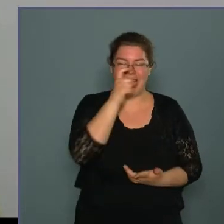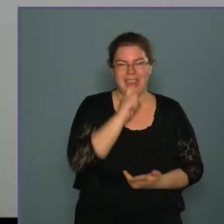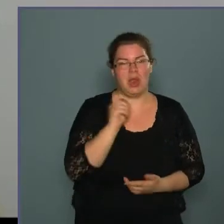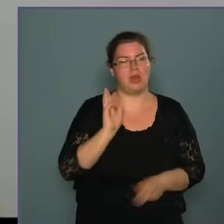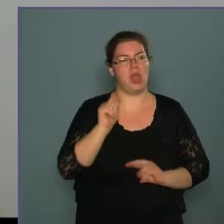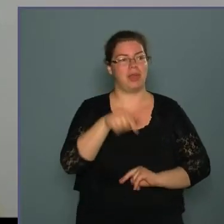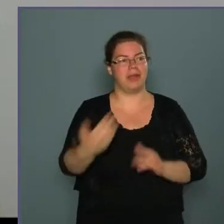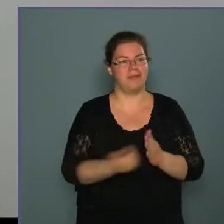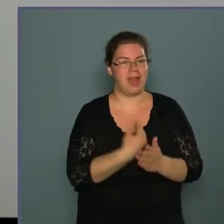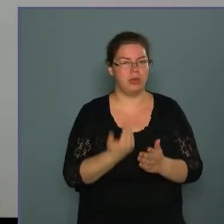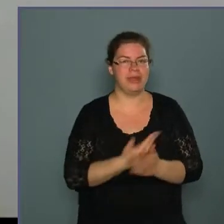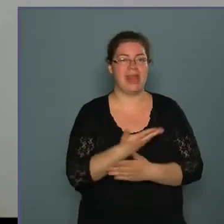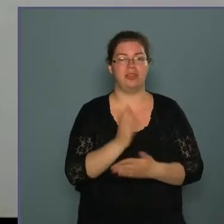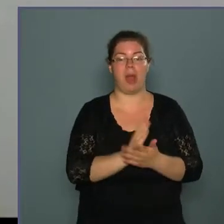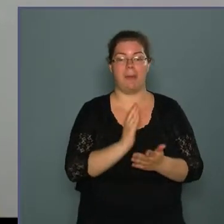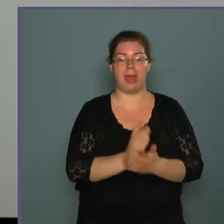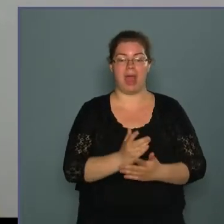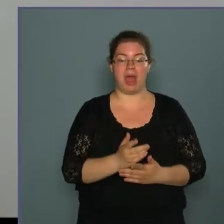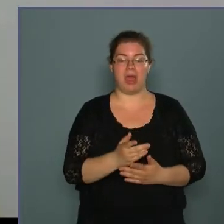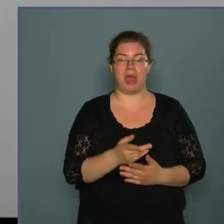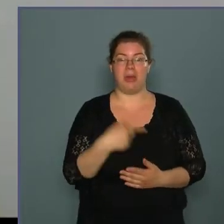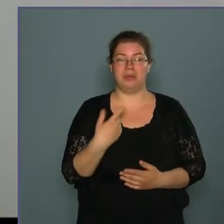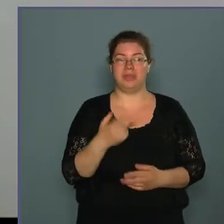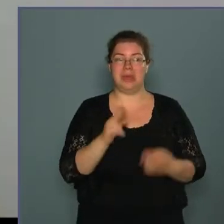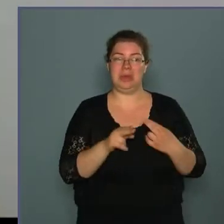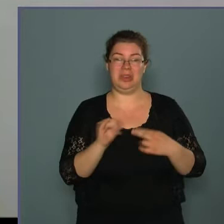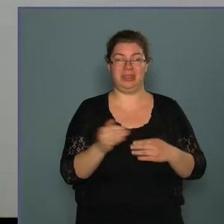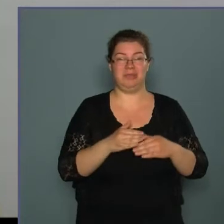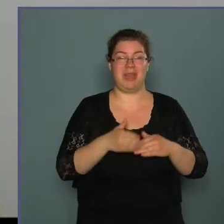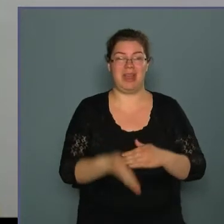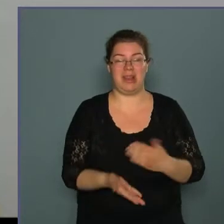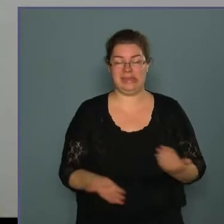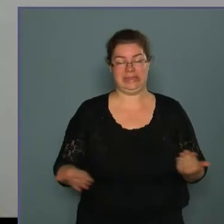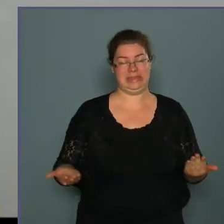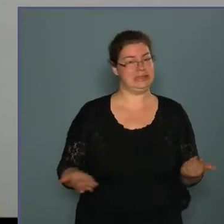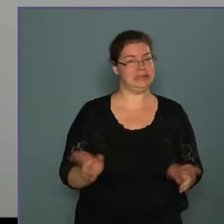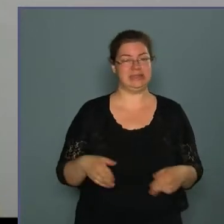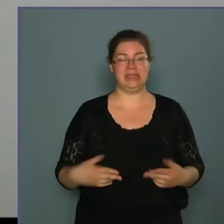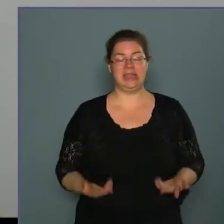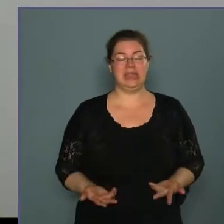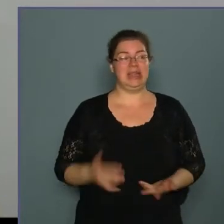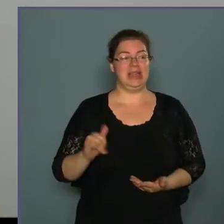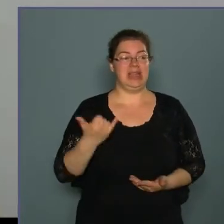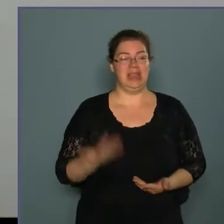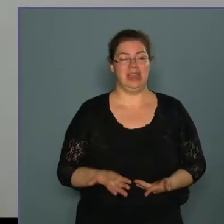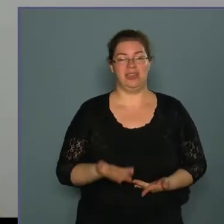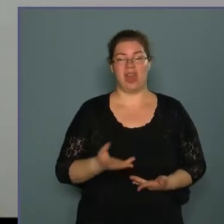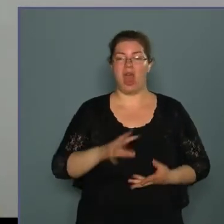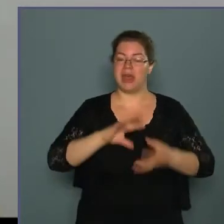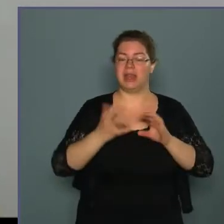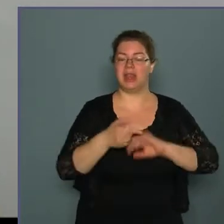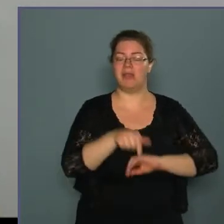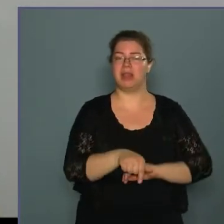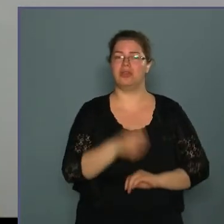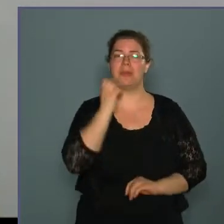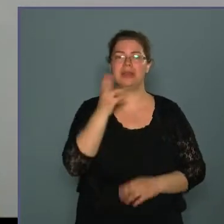felújítása már a mi képességeinket is meghaladja. Illetve hát a rendszerváltáskor, ugye amikor